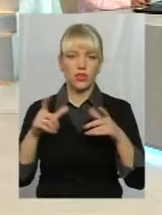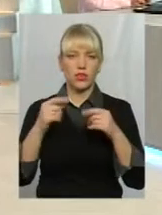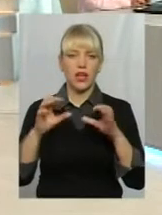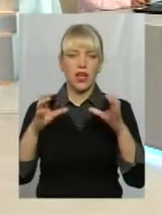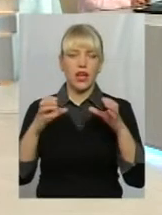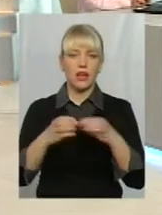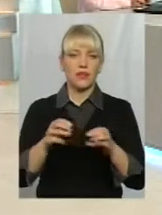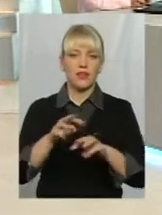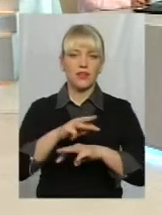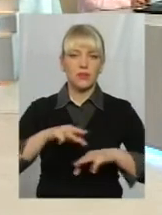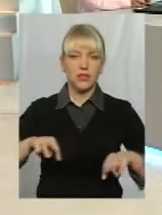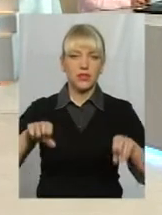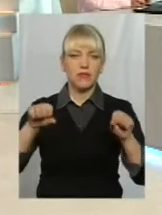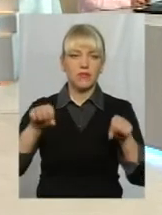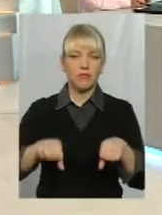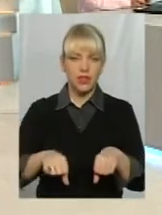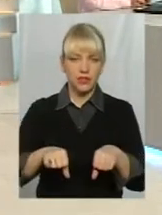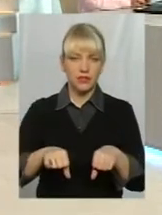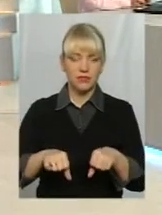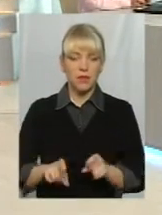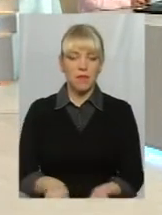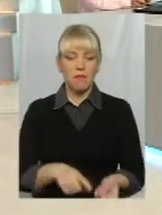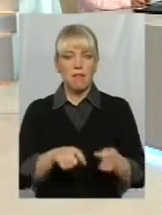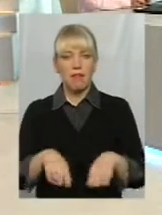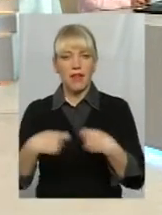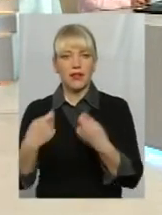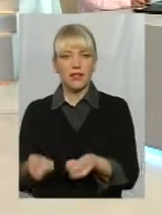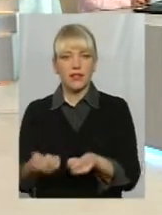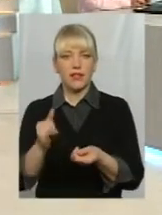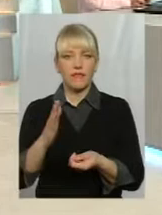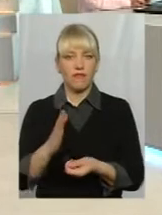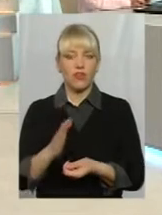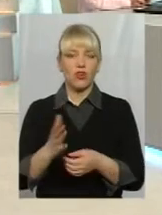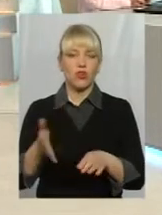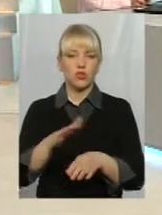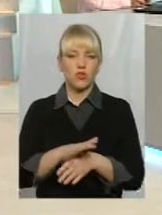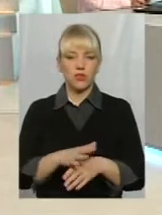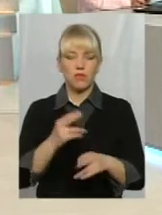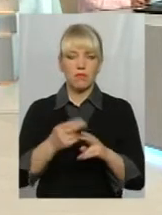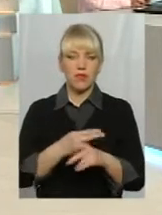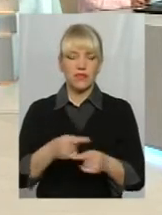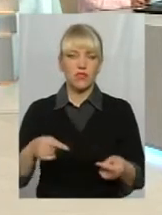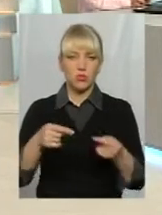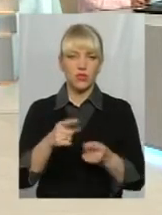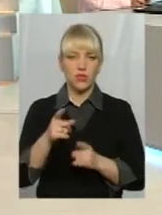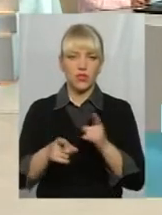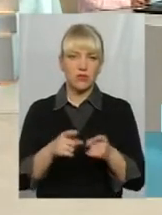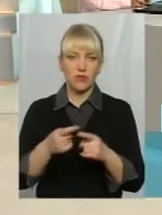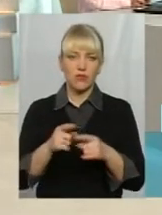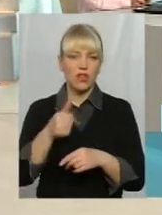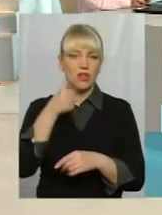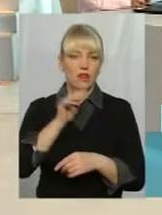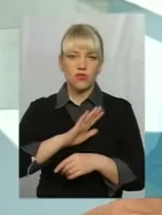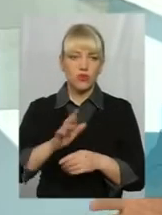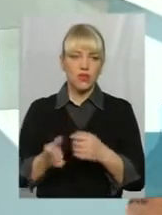міністрів міг, умовно кажучи, передати розпорядженням своїм без відповідних змін, вона не вчора з'явилася, вона була